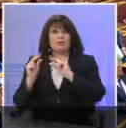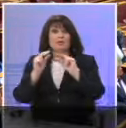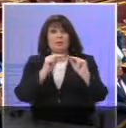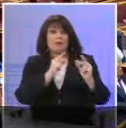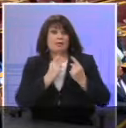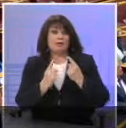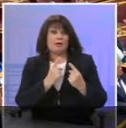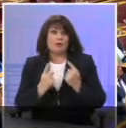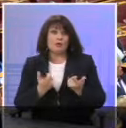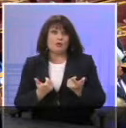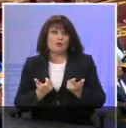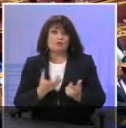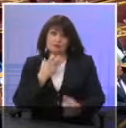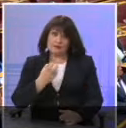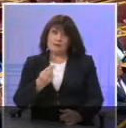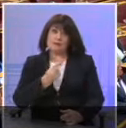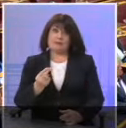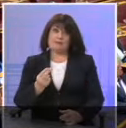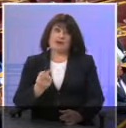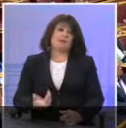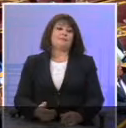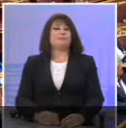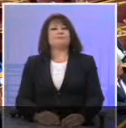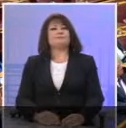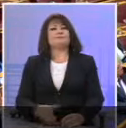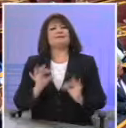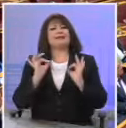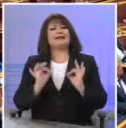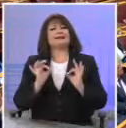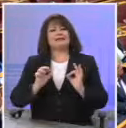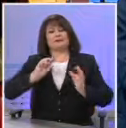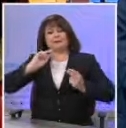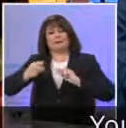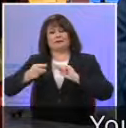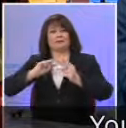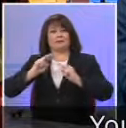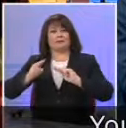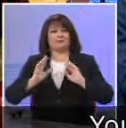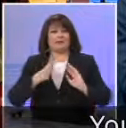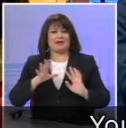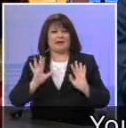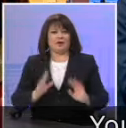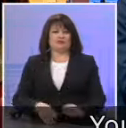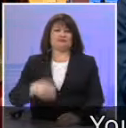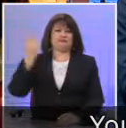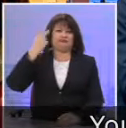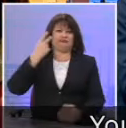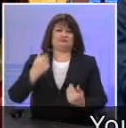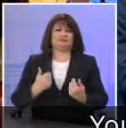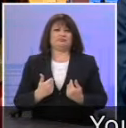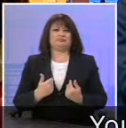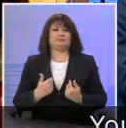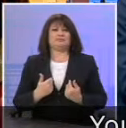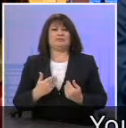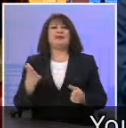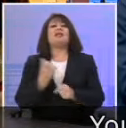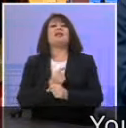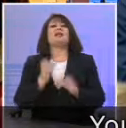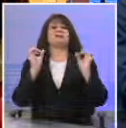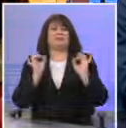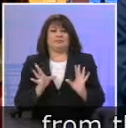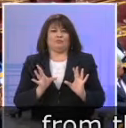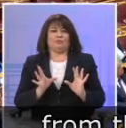Θέλω λοιπόν να απαντήσω πολύ συγκεκριμένα. Μας εγκαλείτε, λέει, γιατί δεν κερδίσαμε κάτι